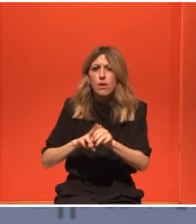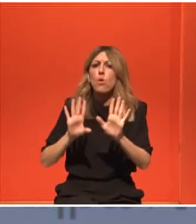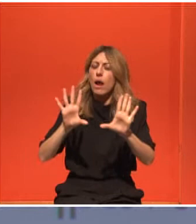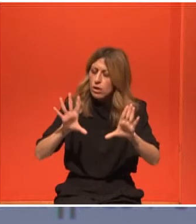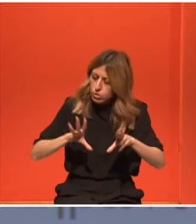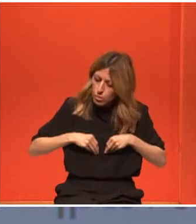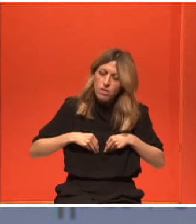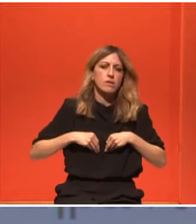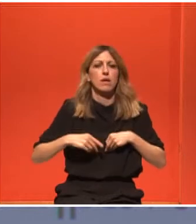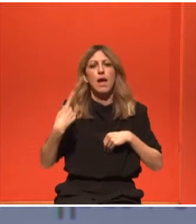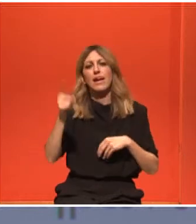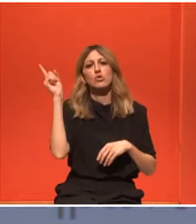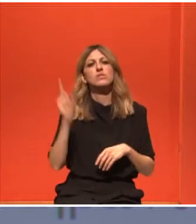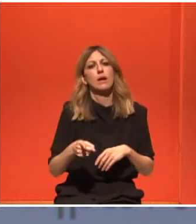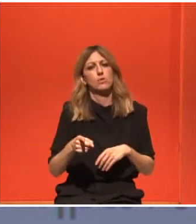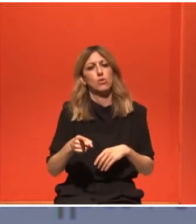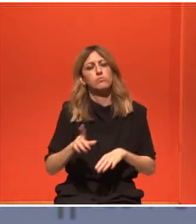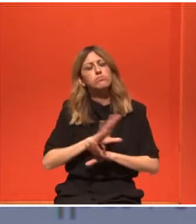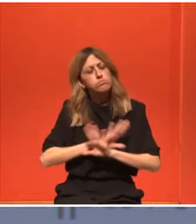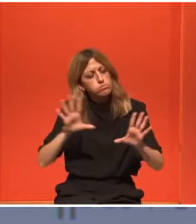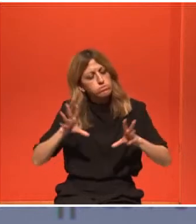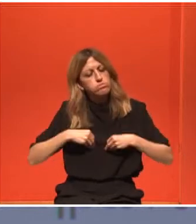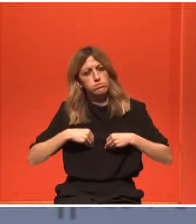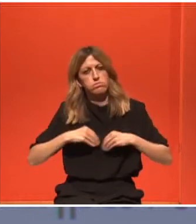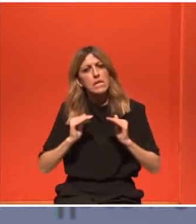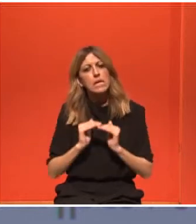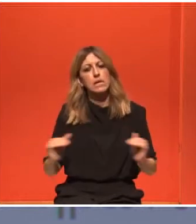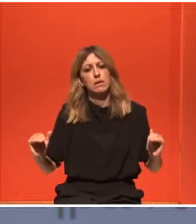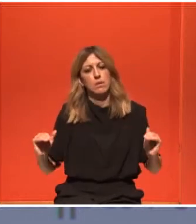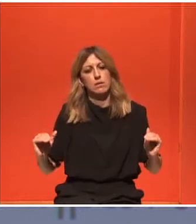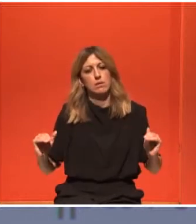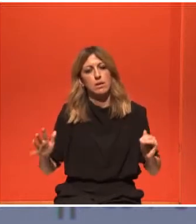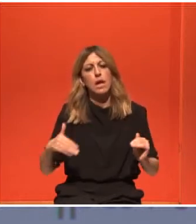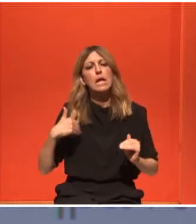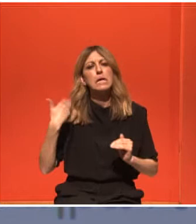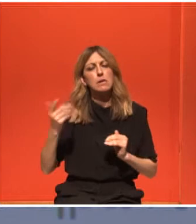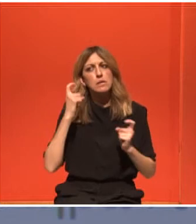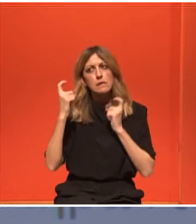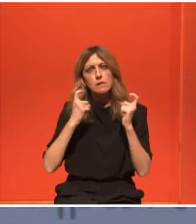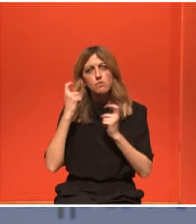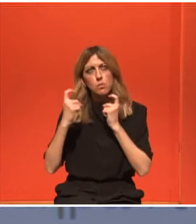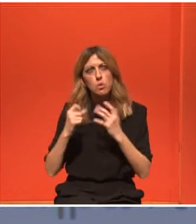Και ήταν και αυτός ο λόγος που τελικά αντιμετώπισα έτσι τον καρκίνο μου. Είπα ότι έχεις έξι μήνες.